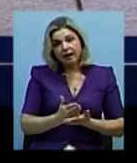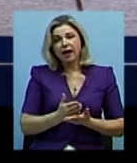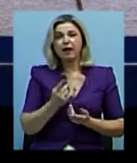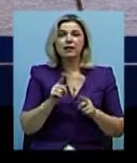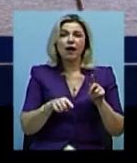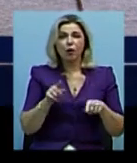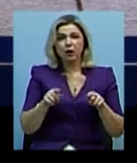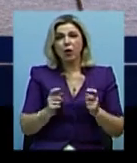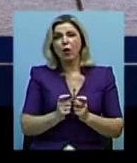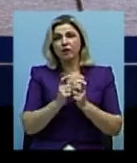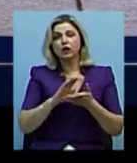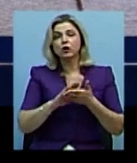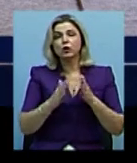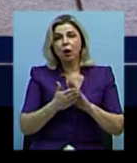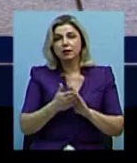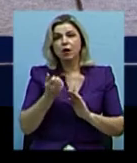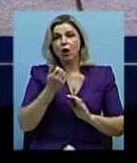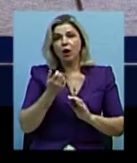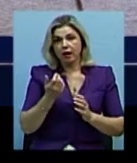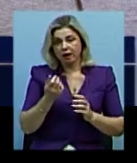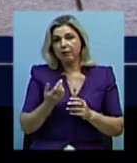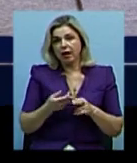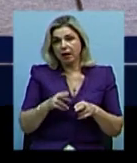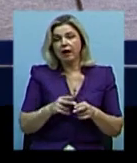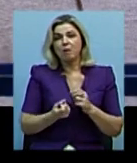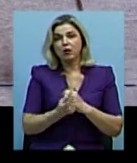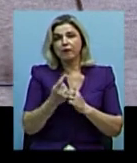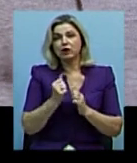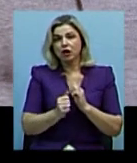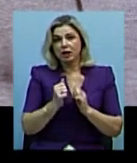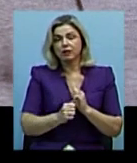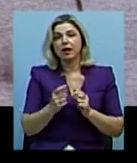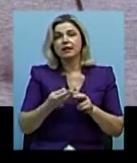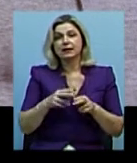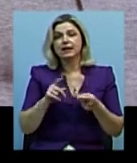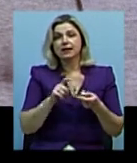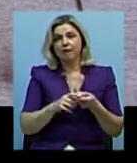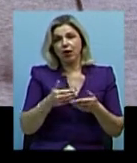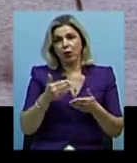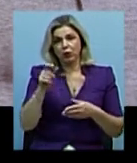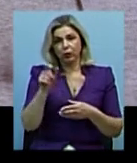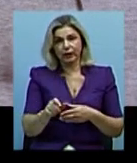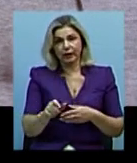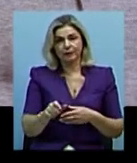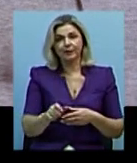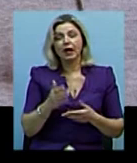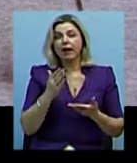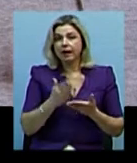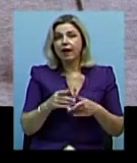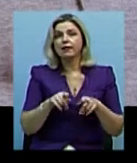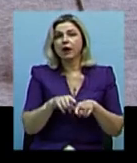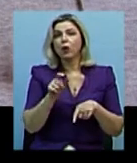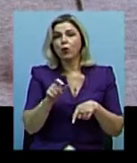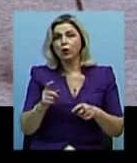декілька таких конфліктних ситуацій, які виникають дуже часто, але це залежить від людини. Є такі люди